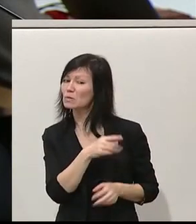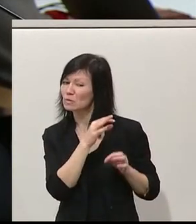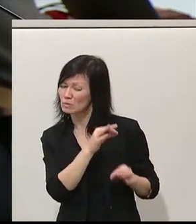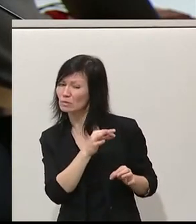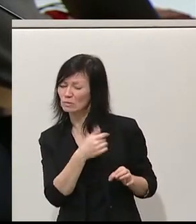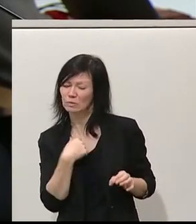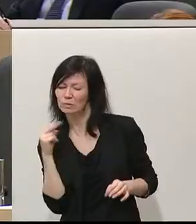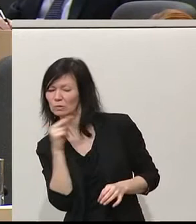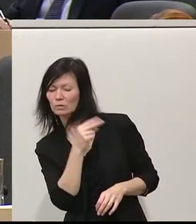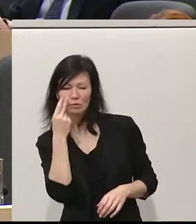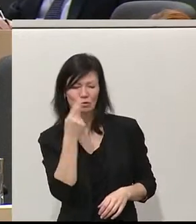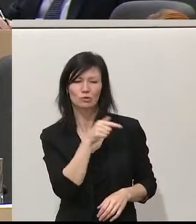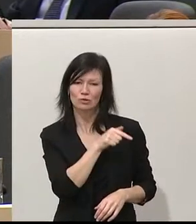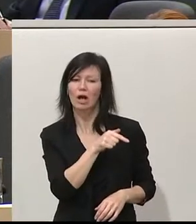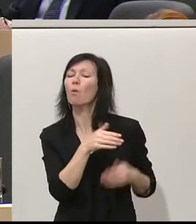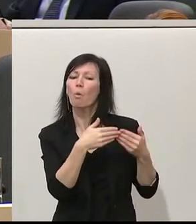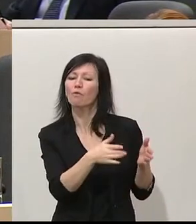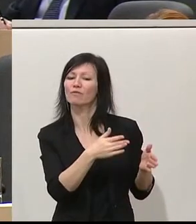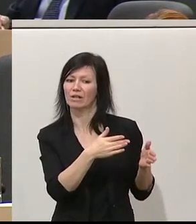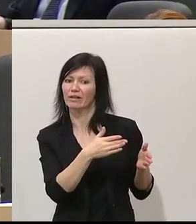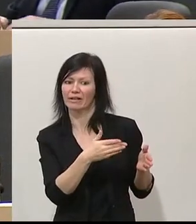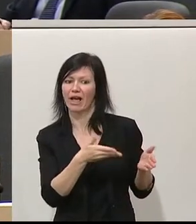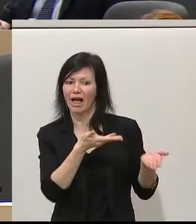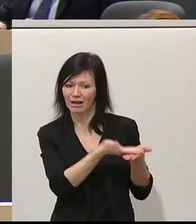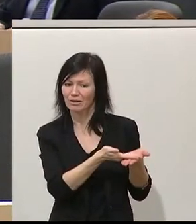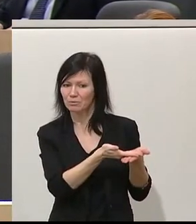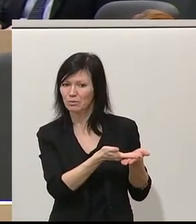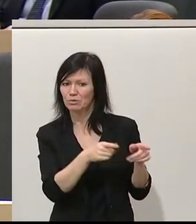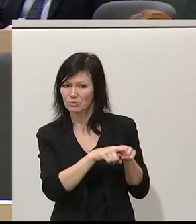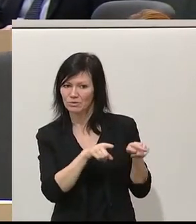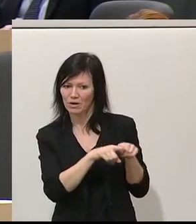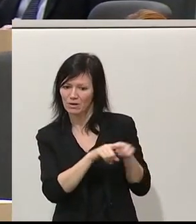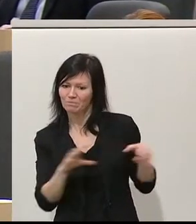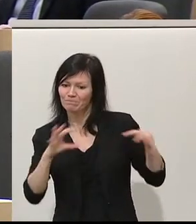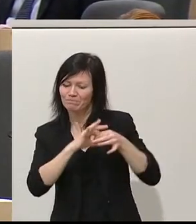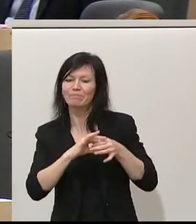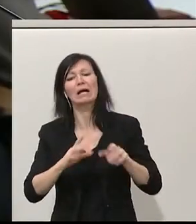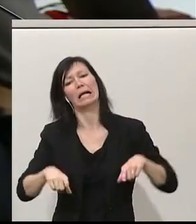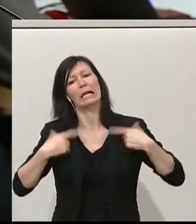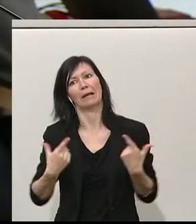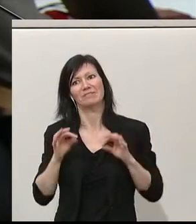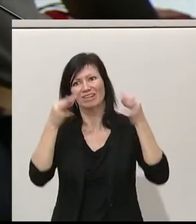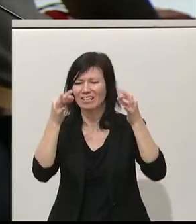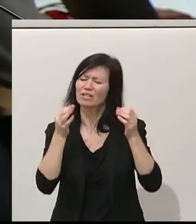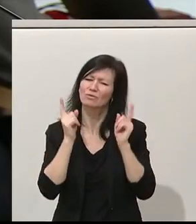diesem Sinn das öffentliche Angebot für alle in diesem Land mit einem mehr an Lebensqualität weiterzuentwickeln.